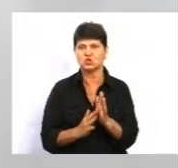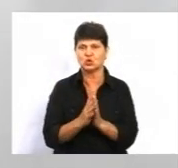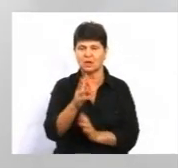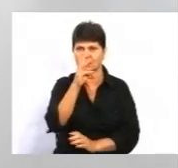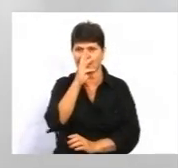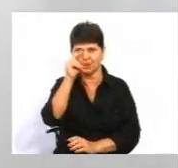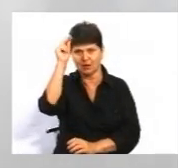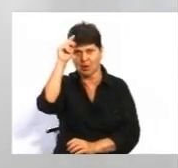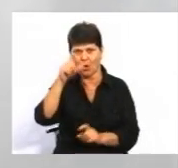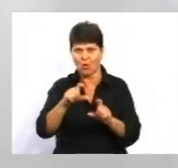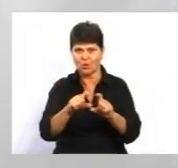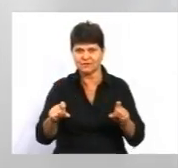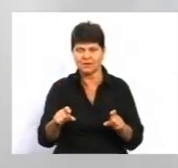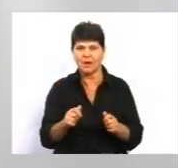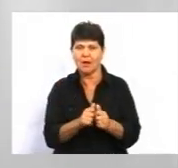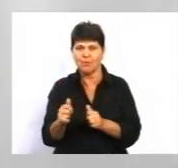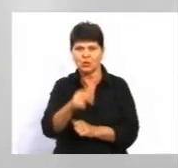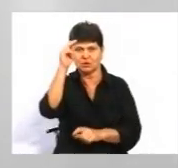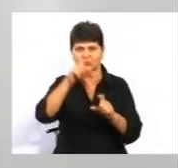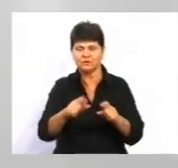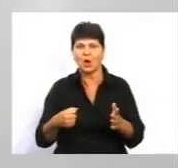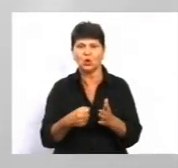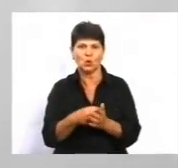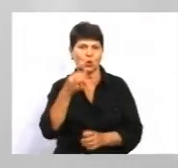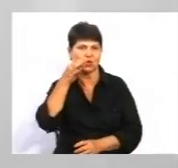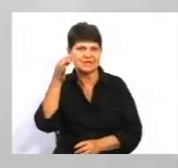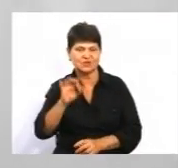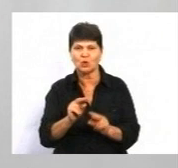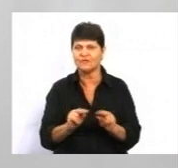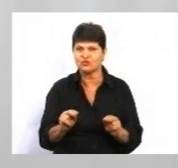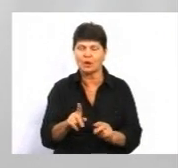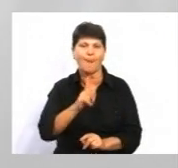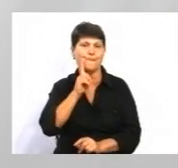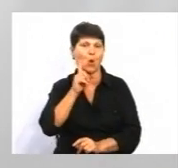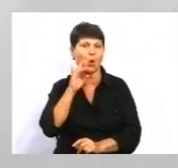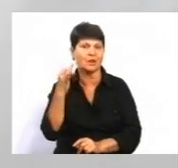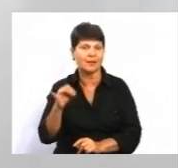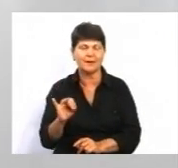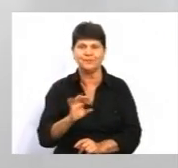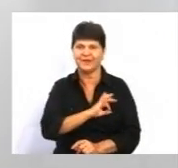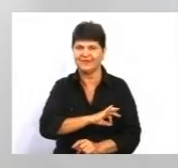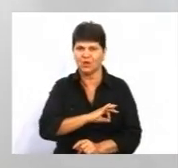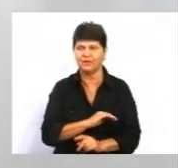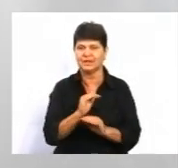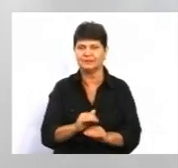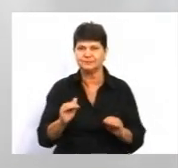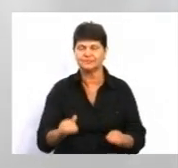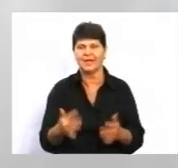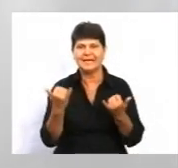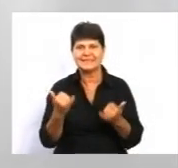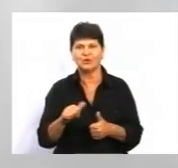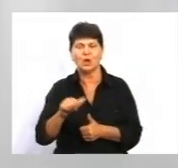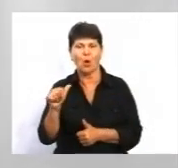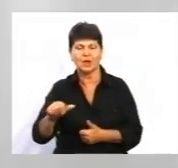освітян від позашкілля до досвідченого вчителя. Так, молодий вихователь дитсадка, який сьогодні, окрім